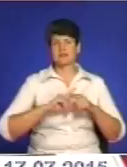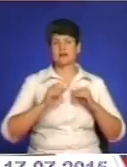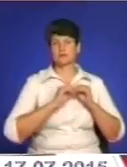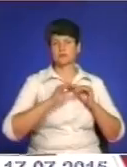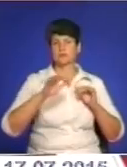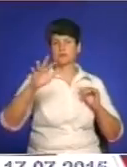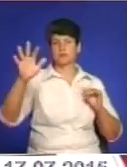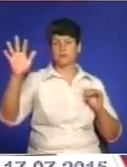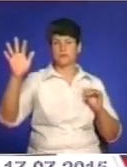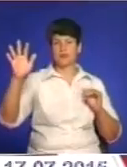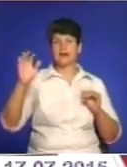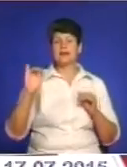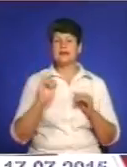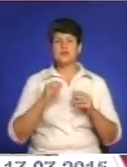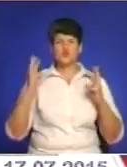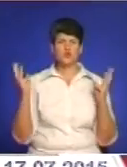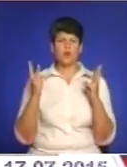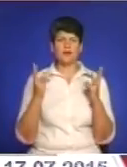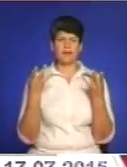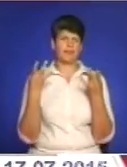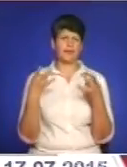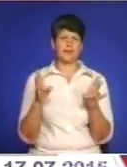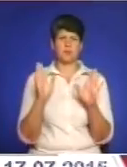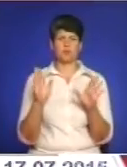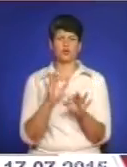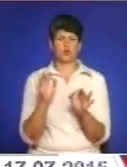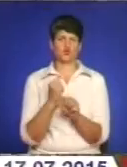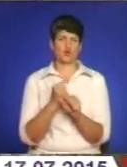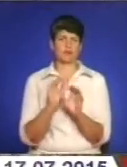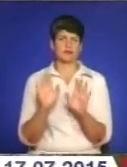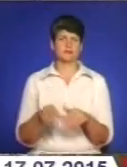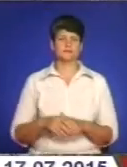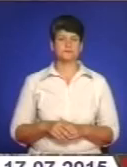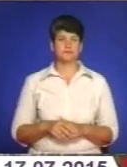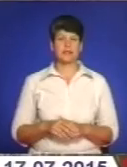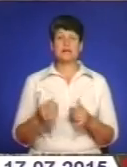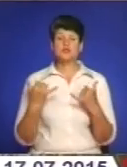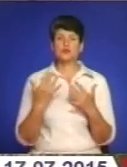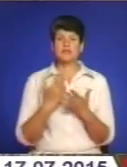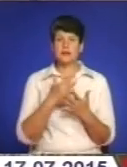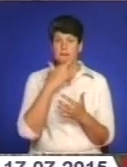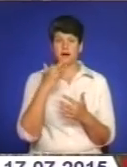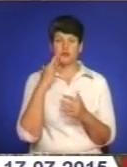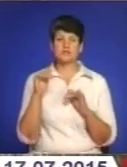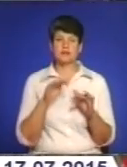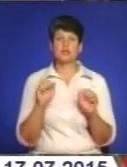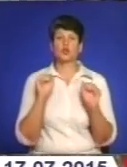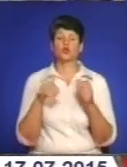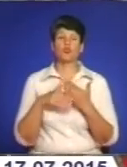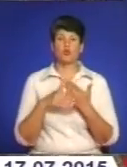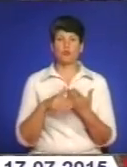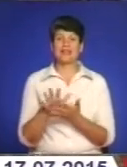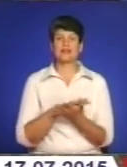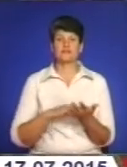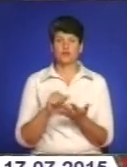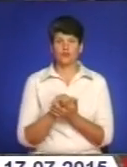і згорити не треба буде з ним нічого робити. На сьогодні є багато засобів, які допоможуть ліквідувати